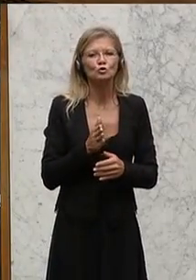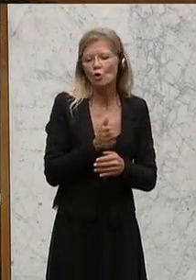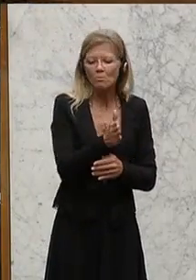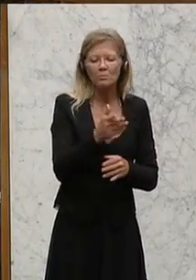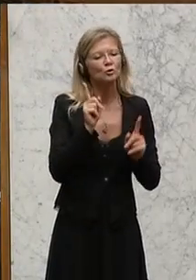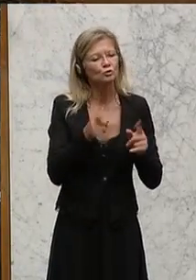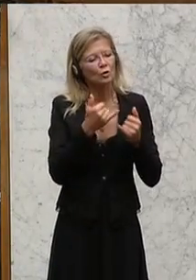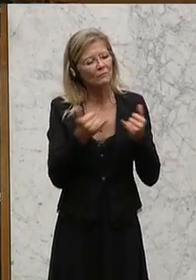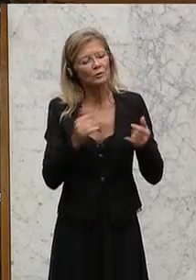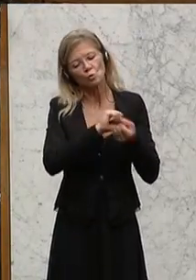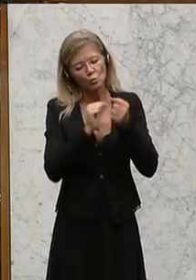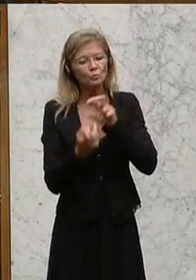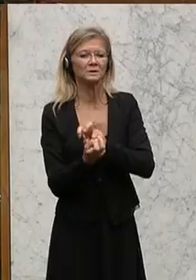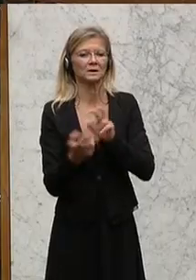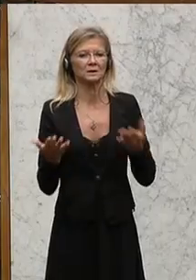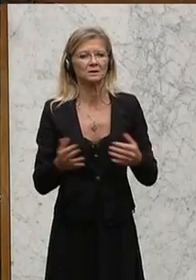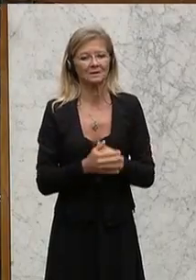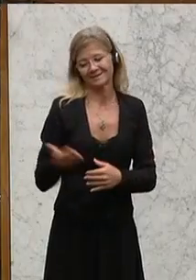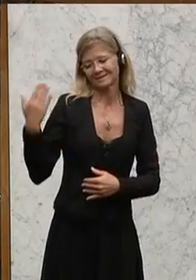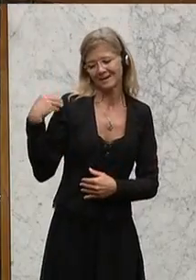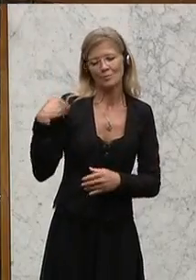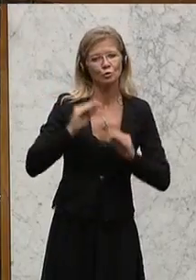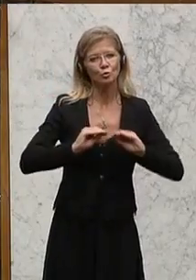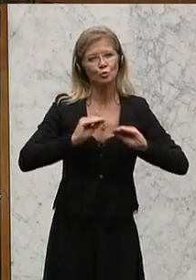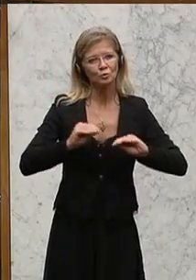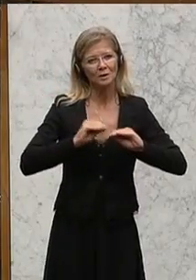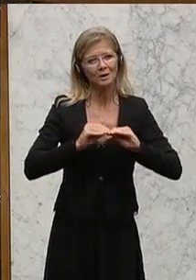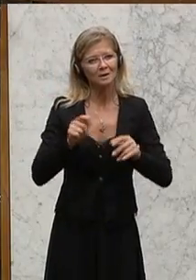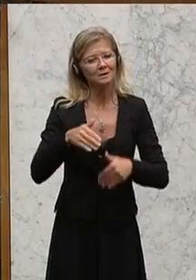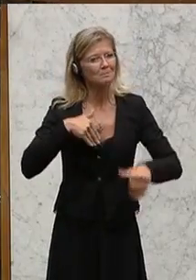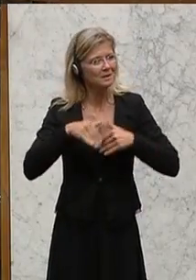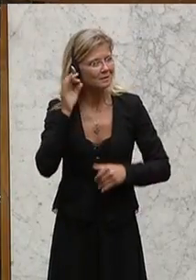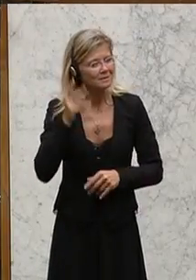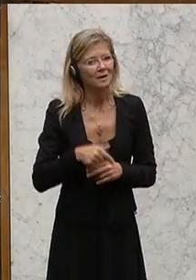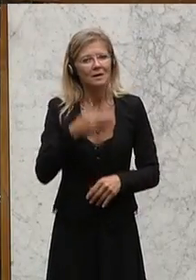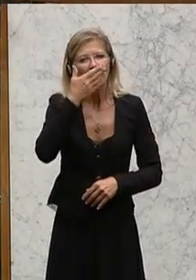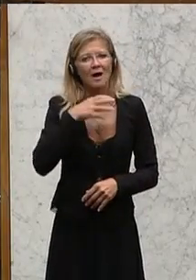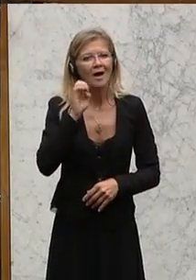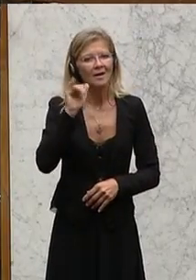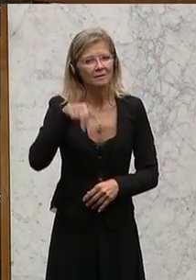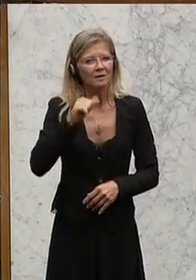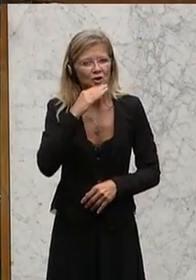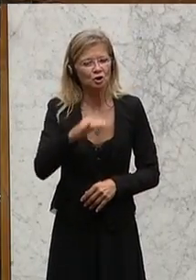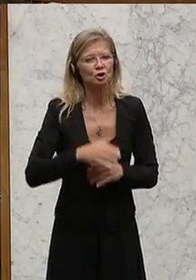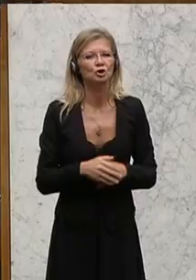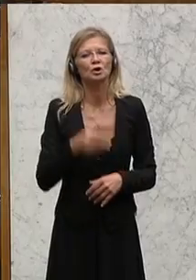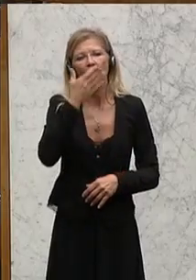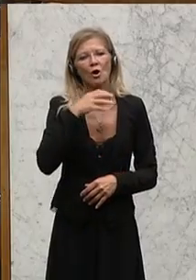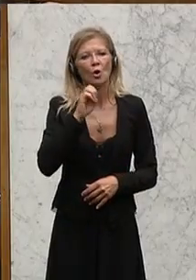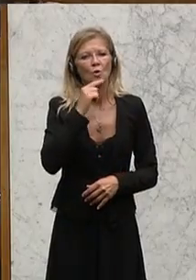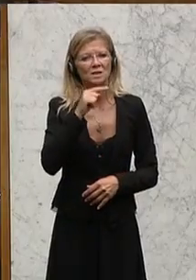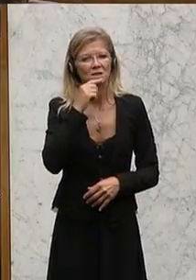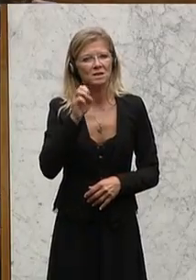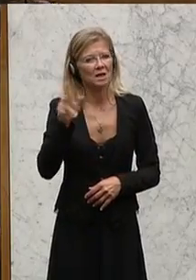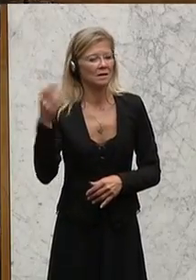von der damaligen Unterrichtsministerin Heine Schossig initiiert wurden. In Oberösterreich